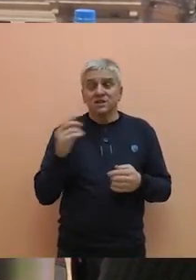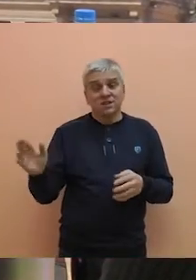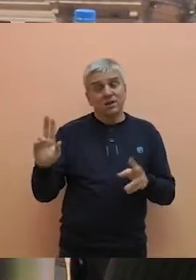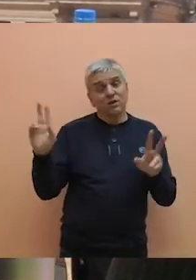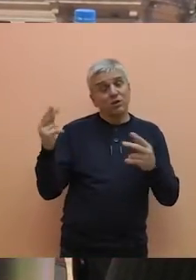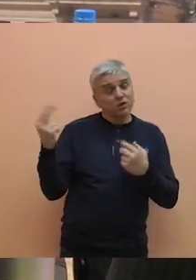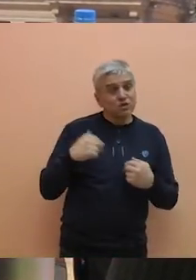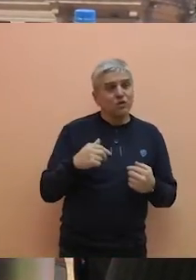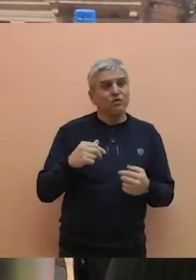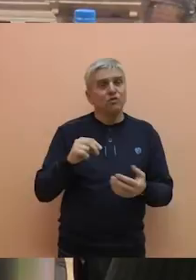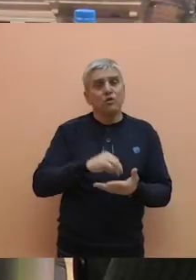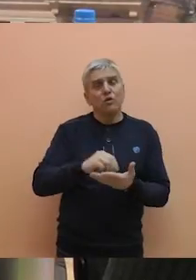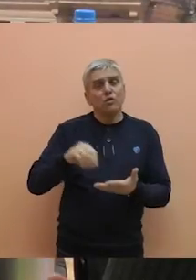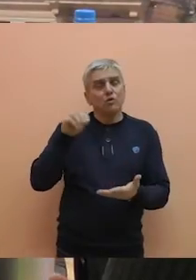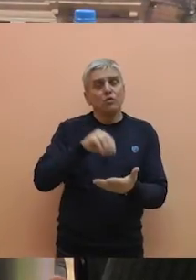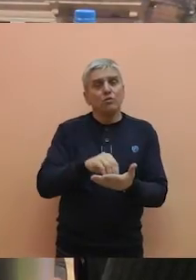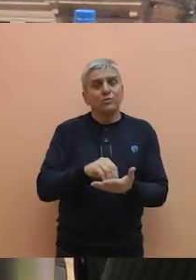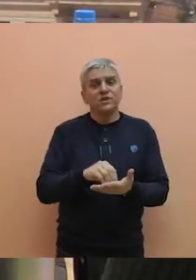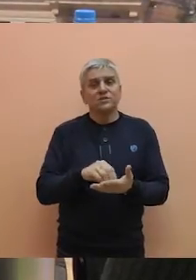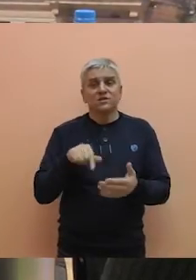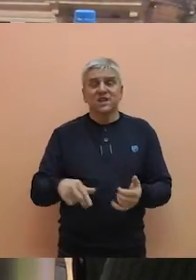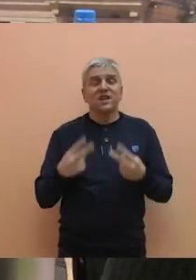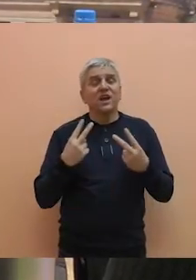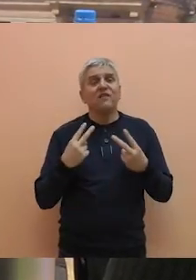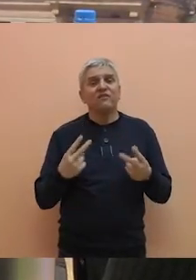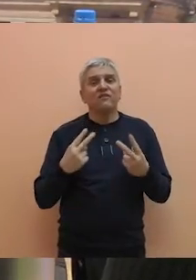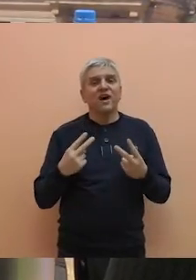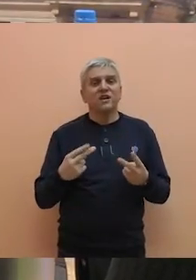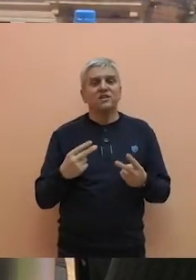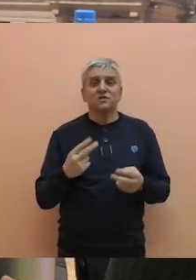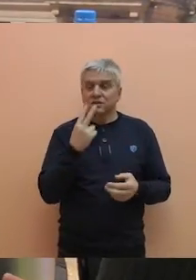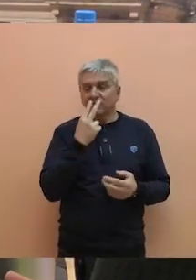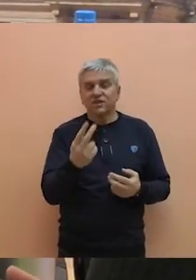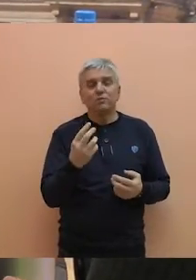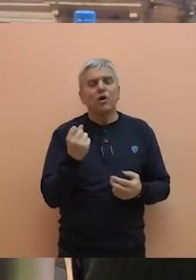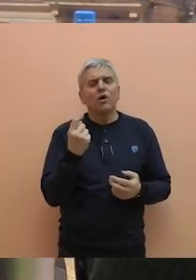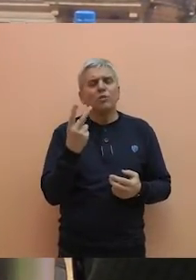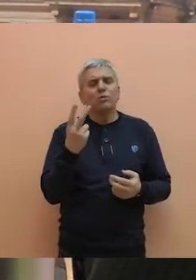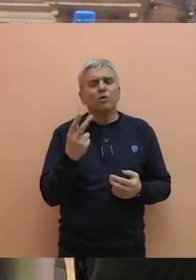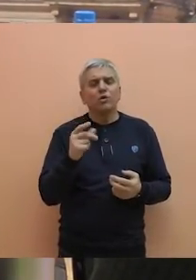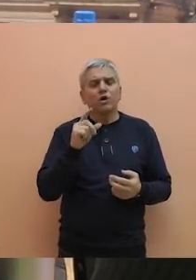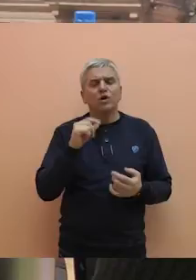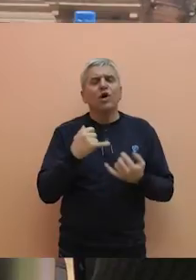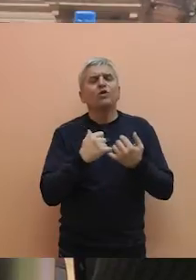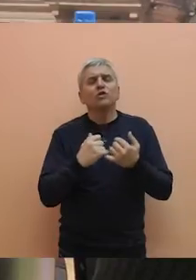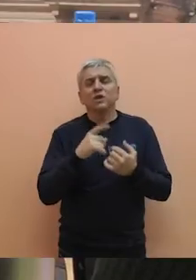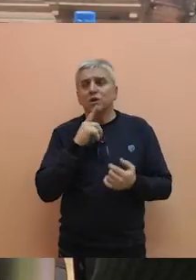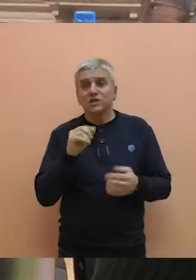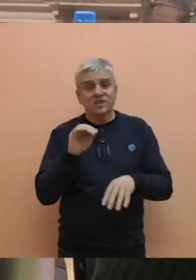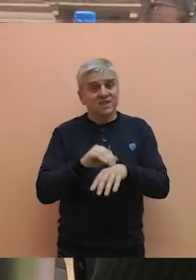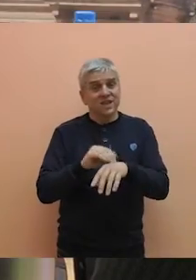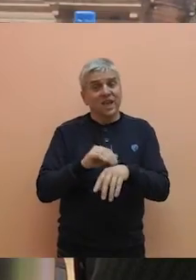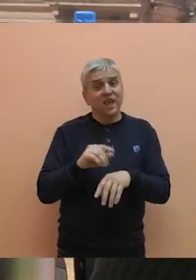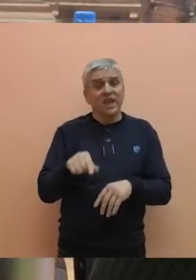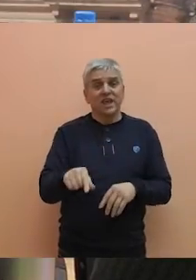odazovu u upisu, jer je jako bitno sada da se ipak konkretan broj roditelja javi, jer i to opet moramo